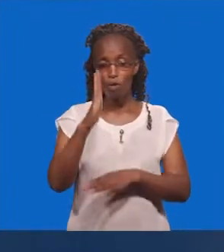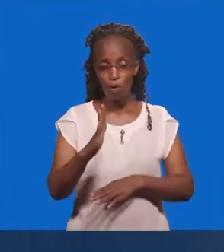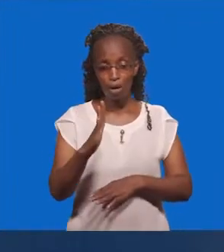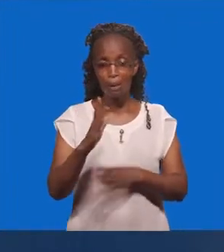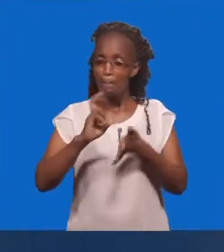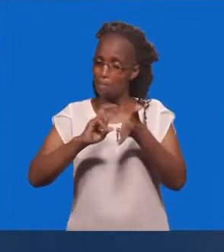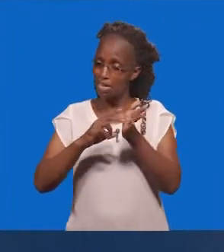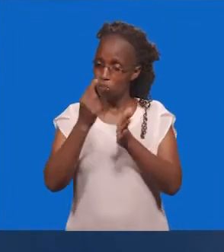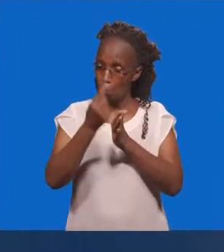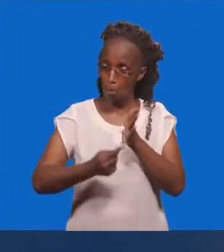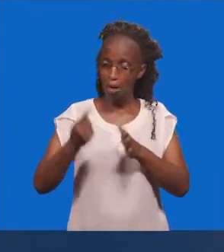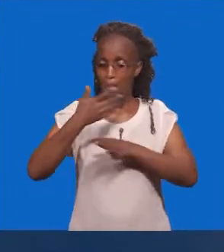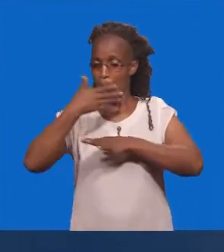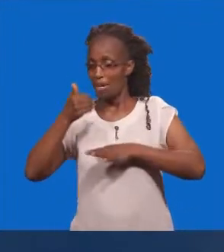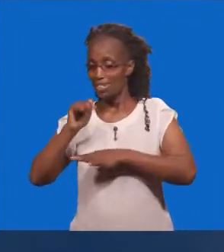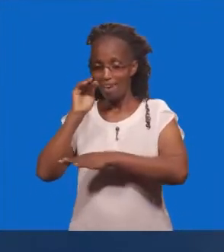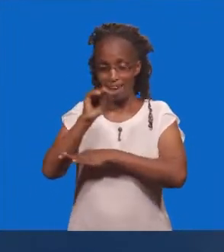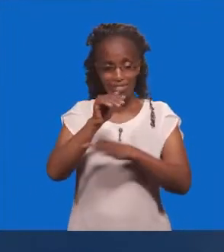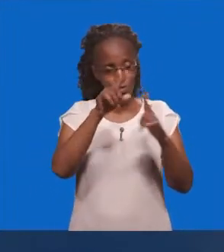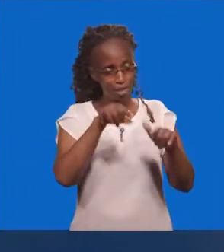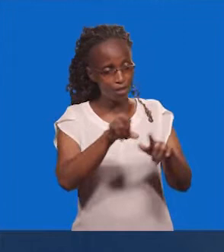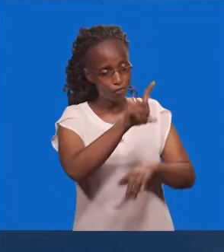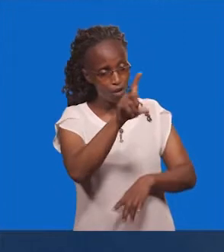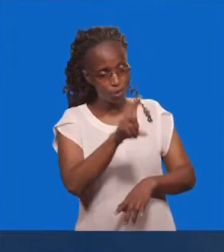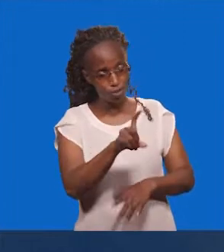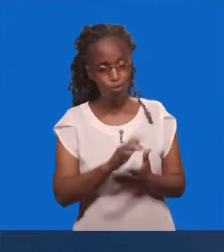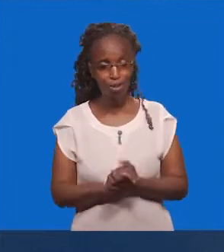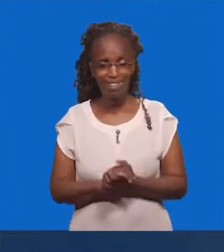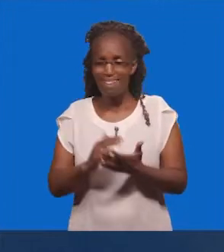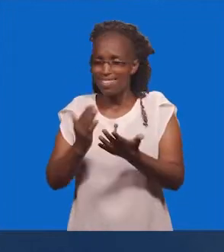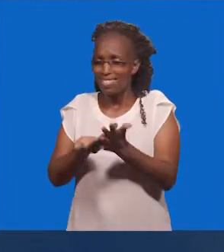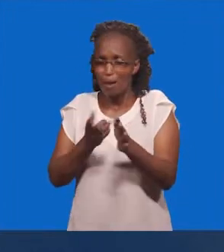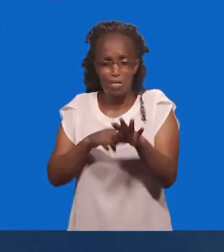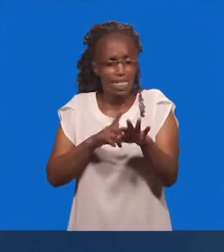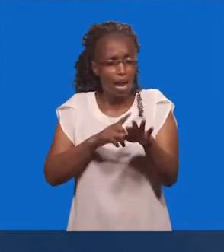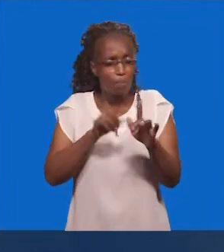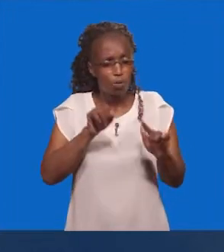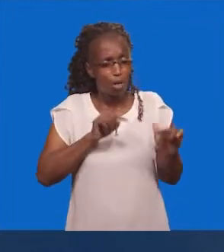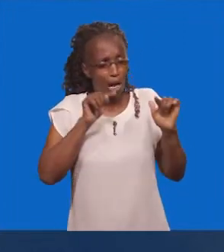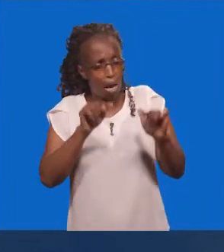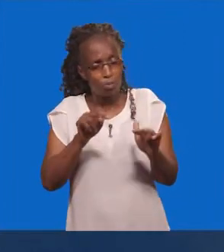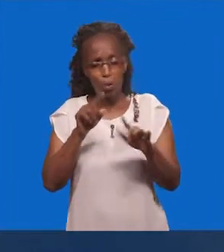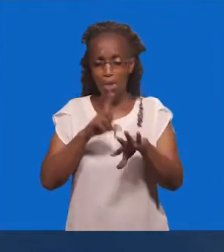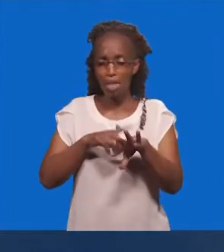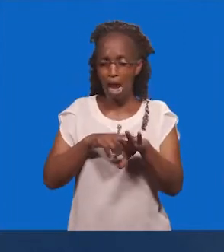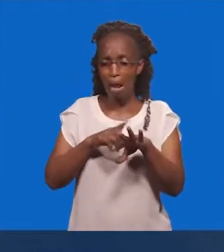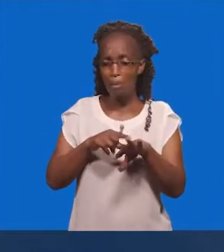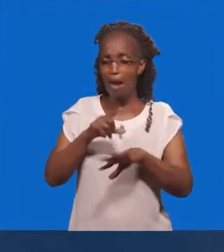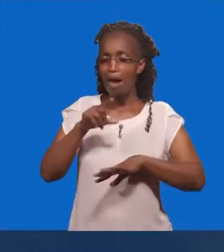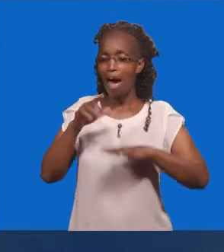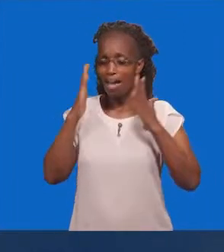Nataka Unjiulize Mana Kuna Wakati Ambapo Uwa Tunafikia Sisi Binandamu